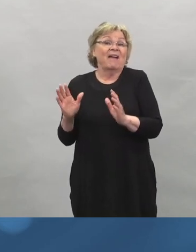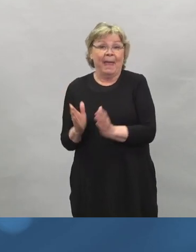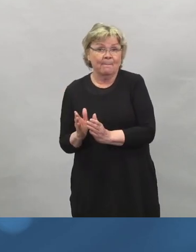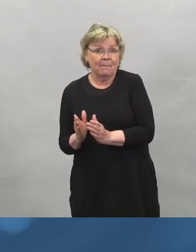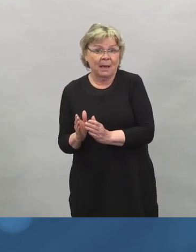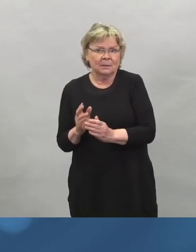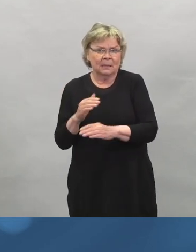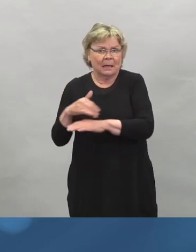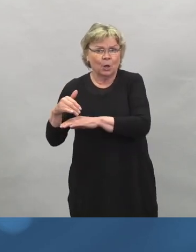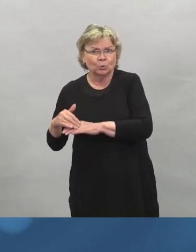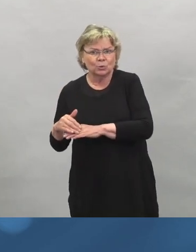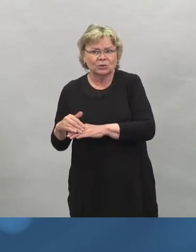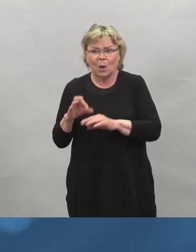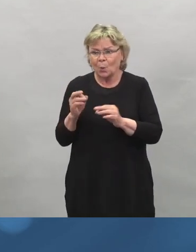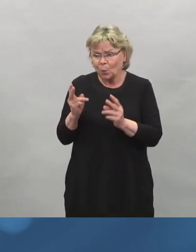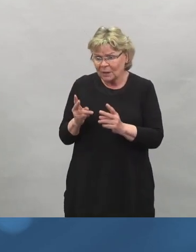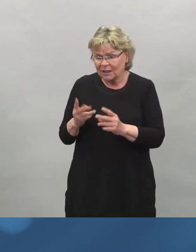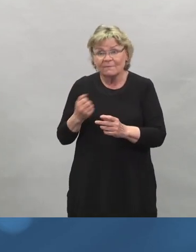tartuttaa muita?